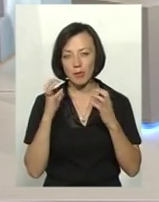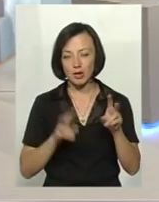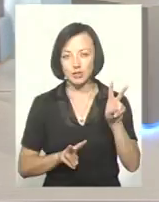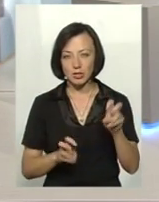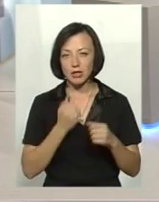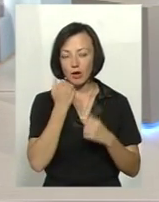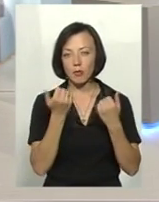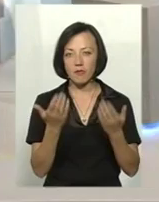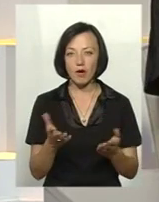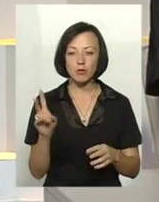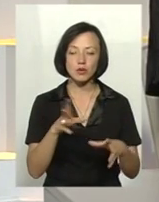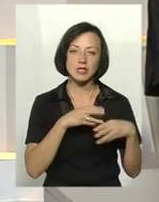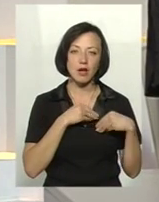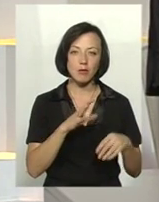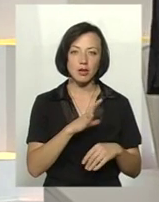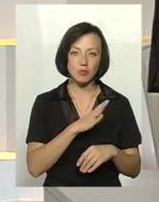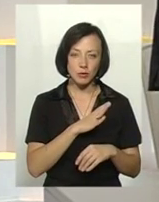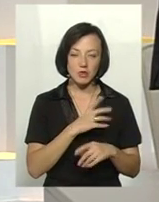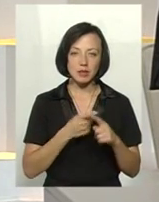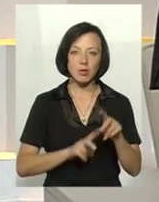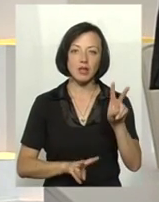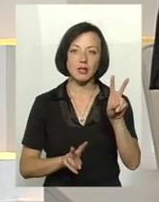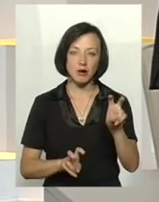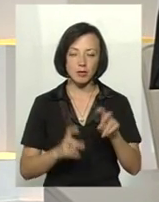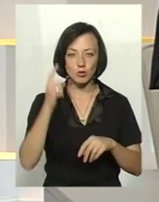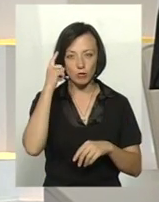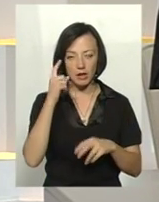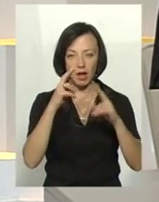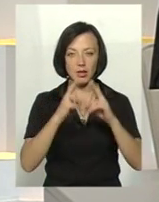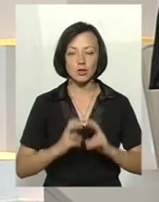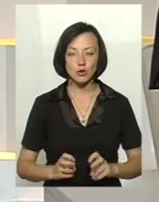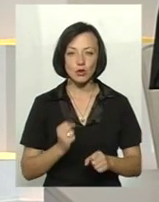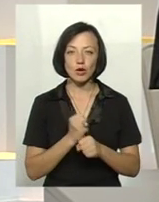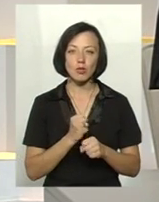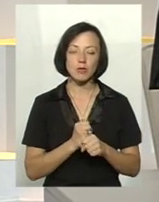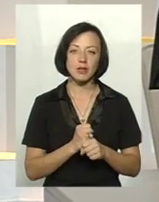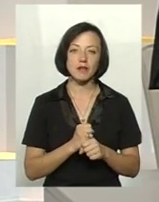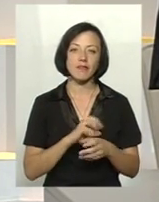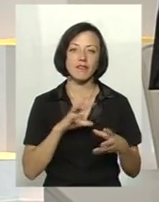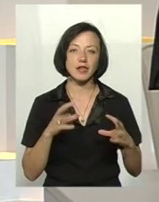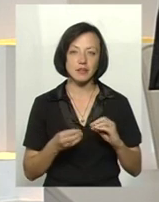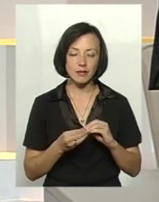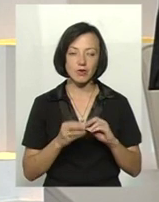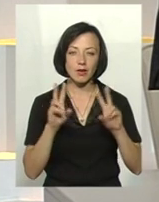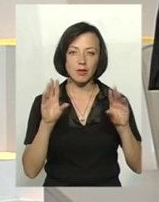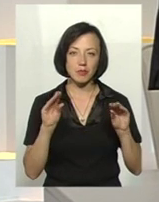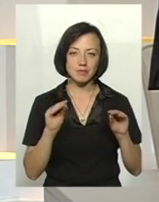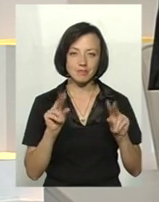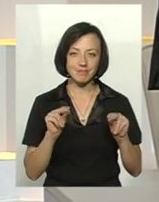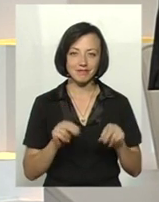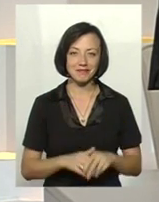Дякую вам, дякую всім, хто був із нами. Це була тема. Думайте, аналізуйте, робіть висновки. Побачимось.